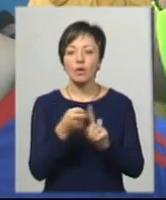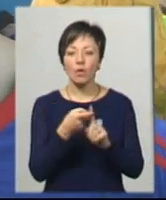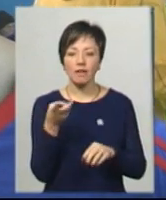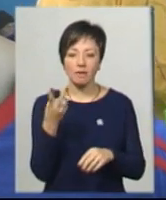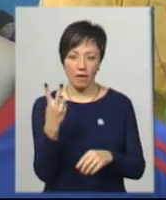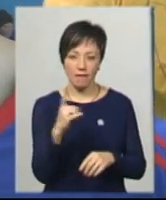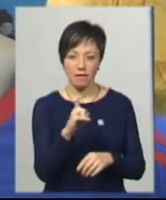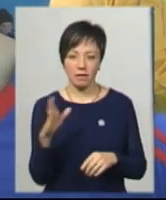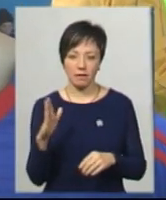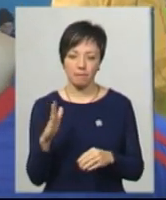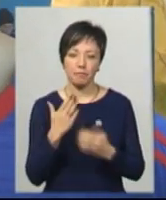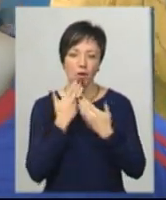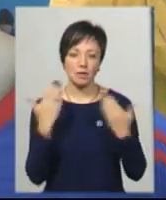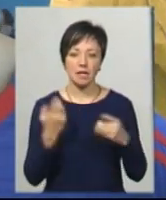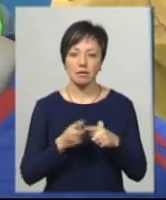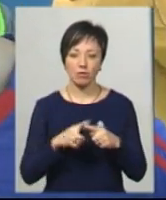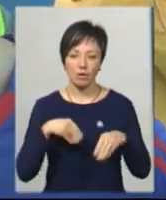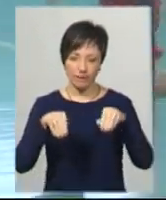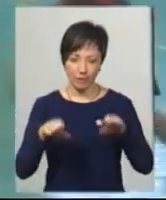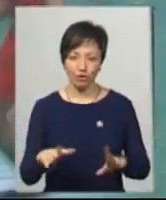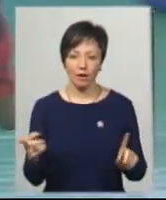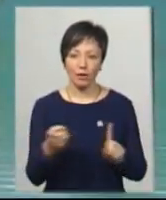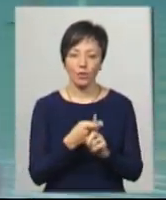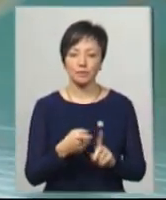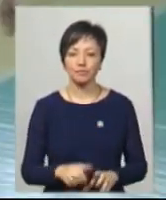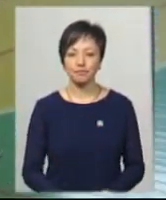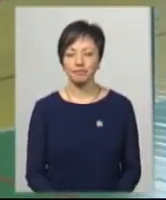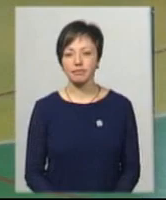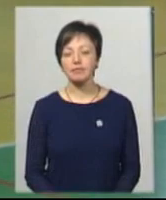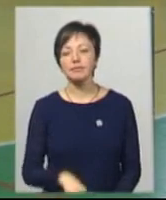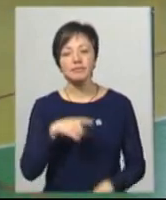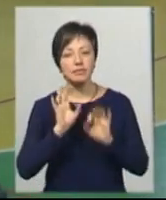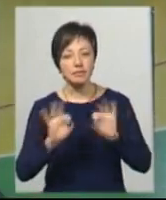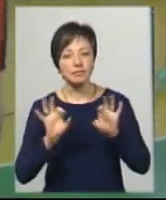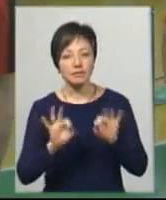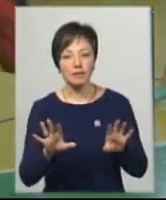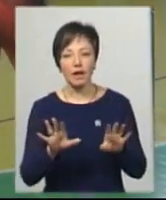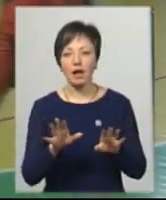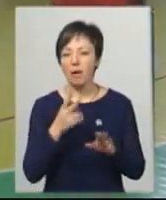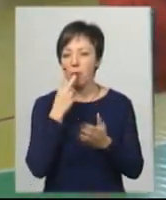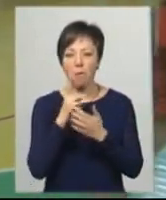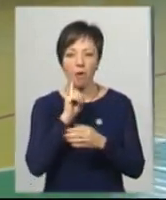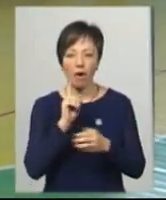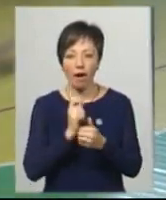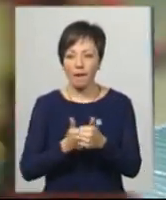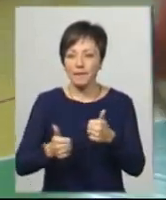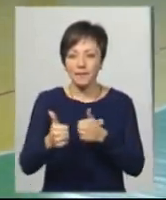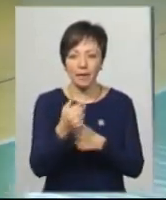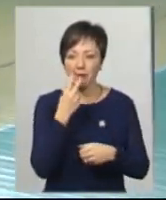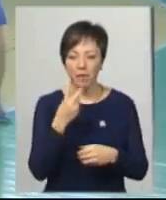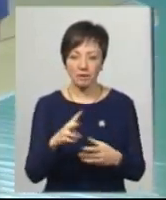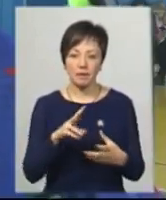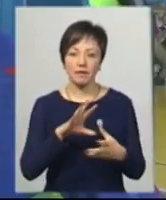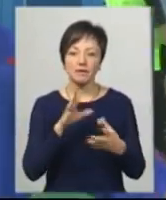двох хвилинах матча. І це був вирішальний гол. Олександр Рейман-Ділиця. Поки фаворитів гривень не бачить. Додає, за рік